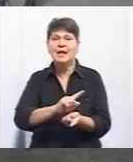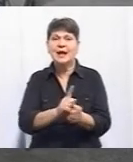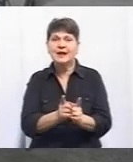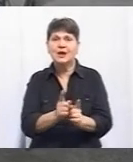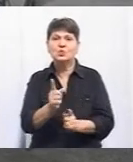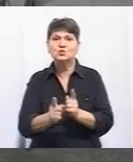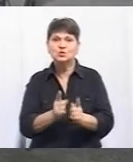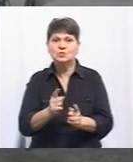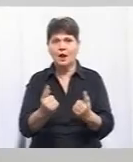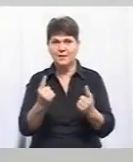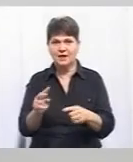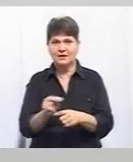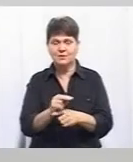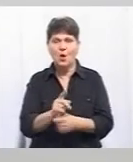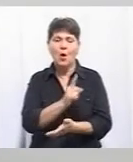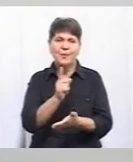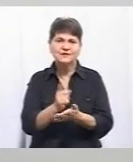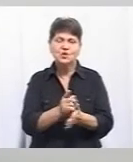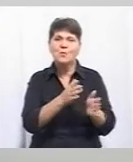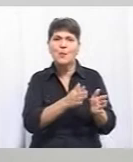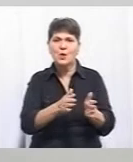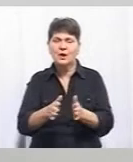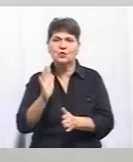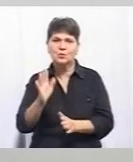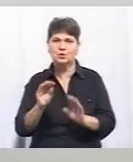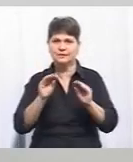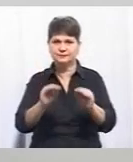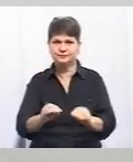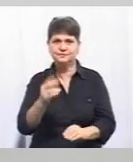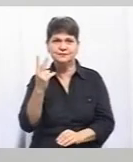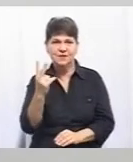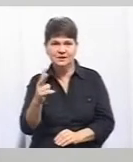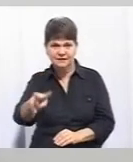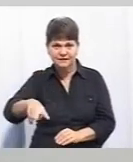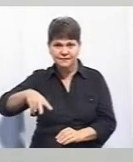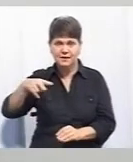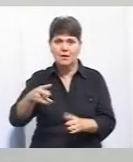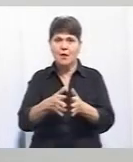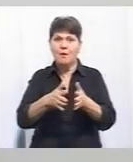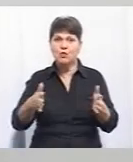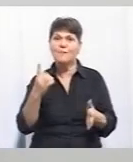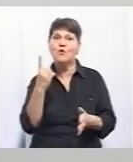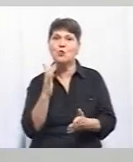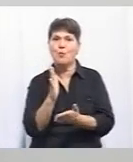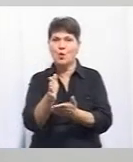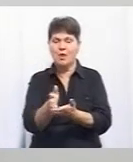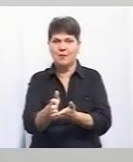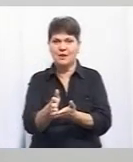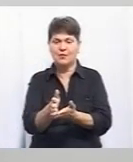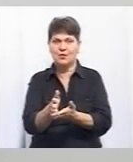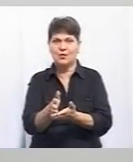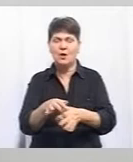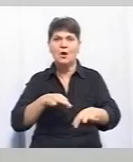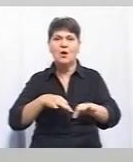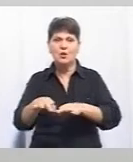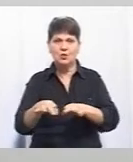чи капітальний ремонт, в обов'язковому порядку буде там влаштовано, коли дві і більше смуги в одному напрямку знаходиться для